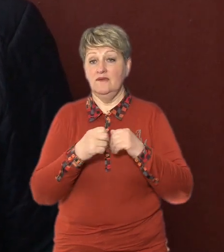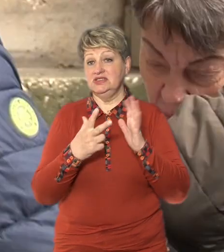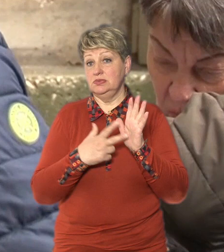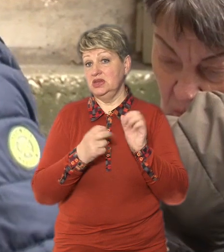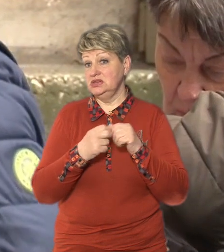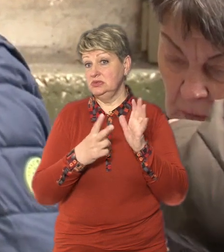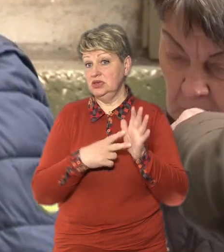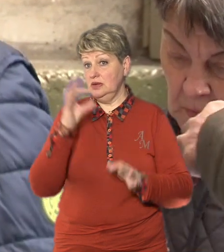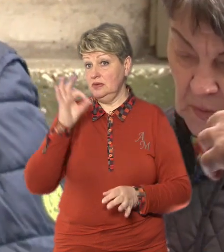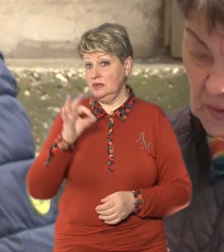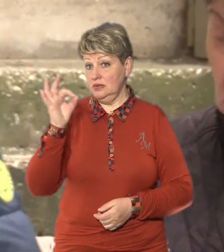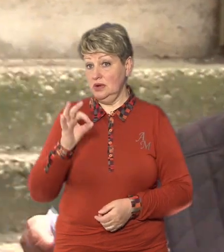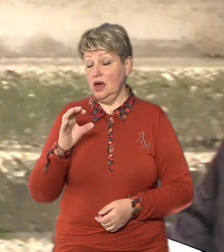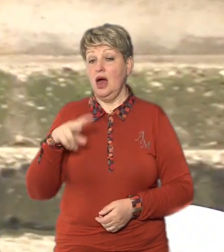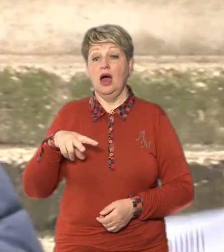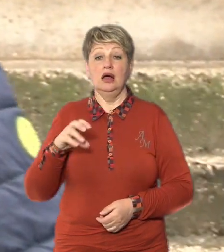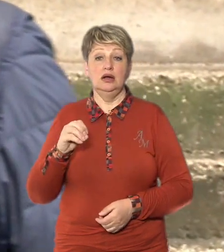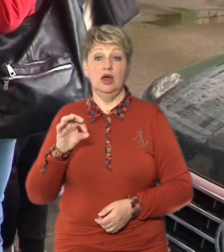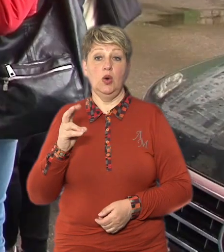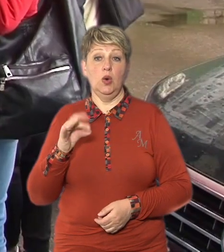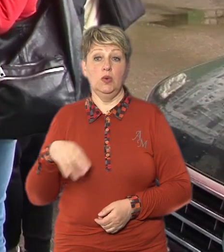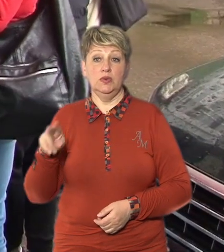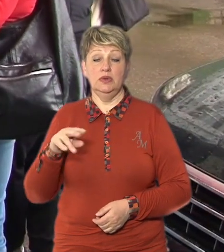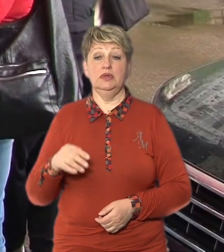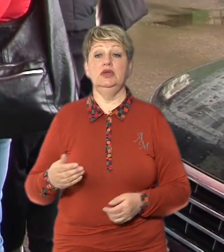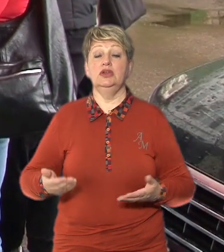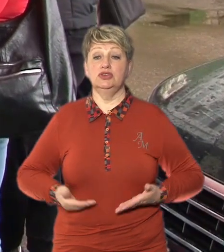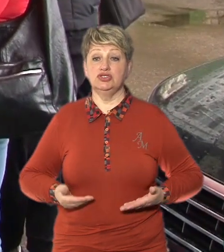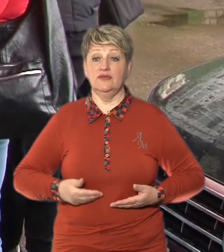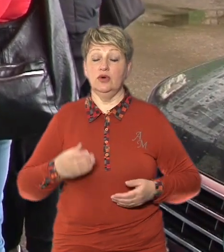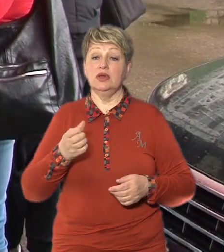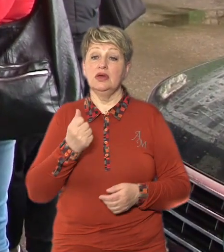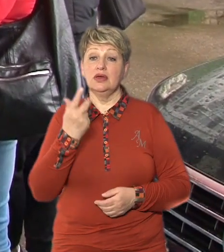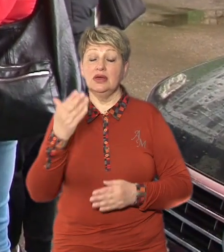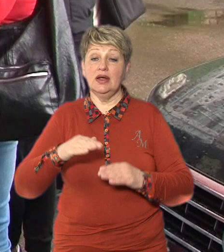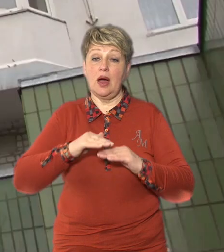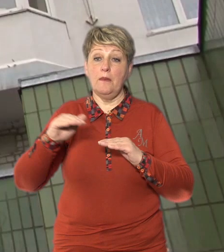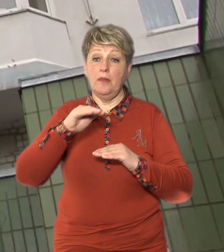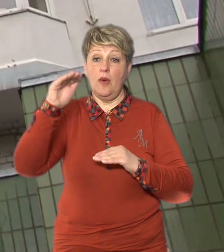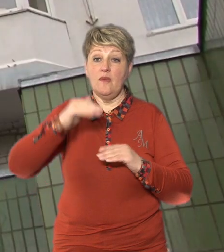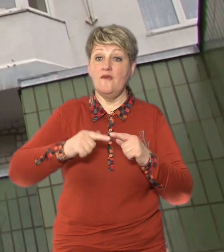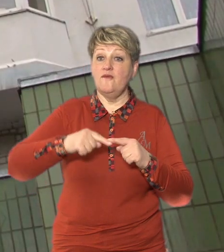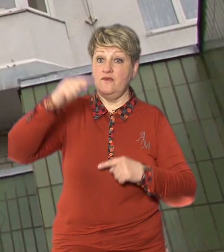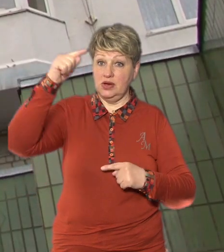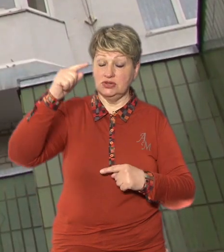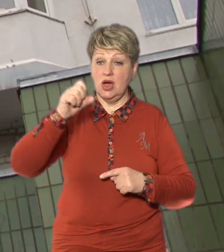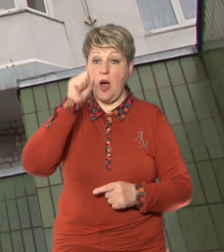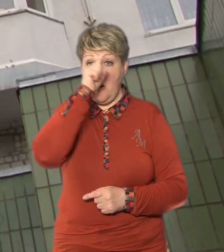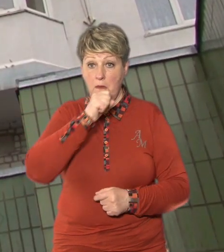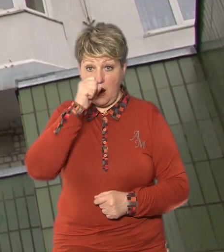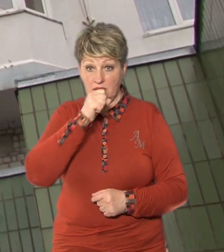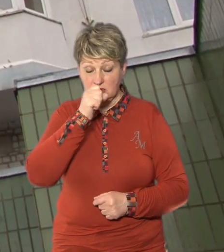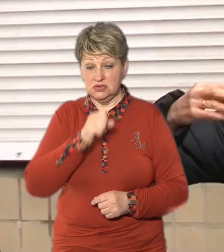градусів А ось Леонід Копейка мешкає декількома поверхами вище Говорить, навіть у морози температура в квартирі його